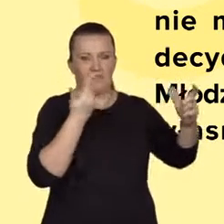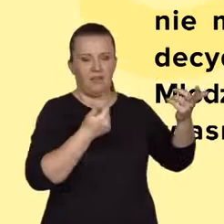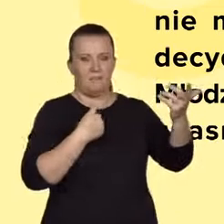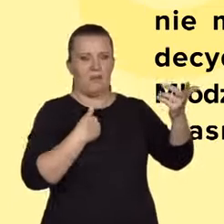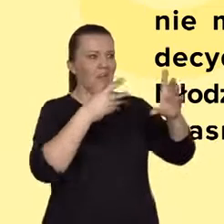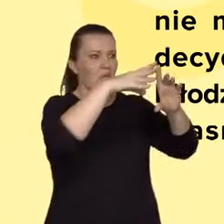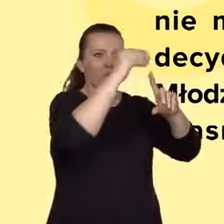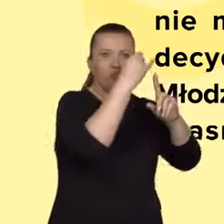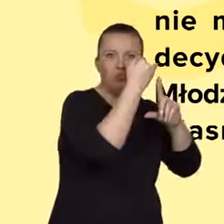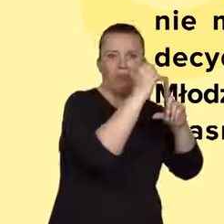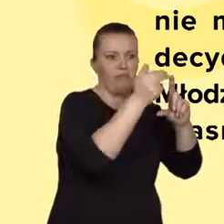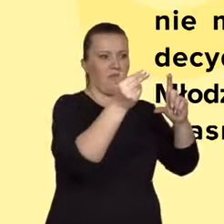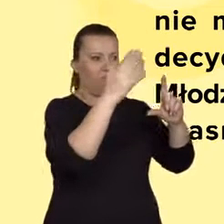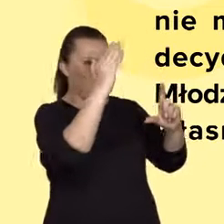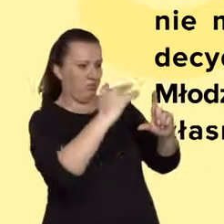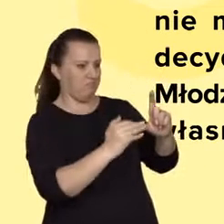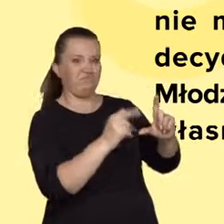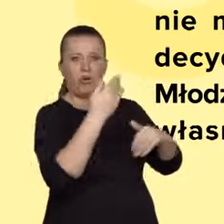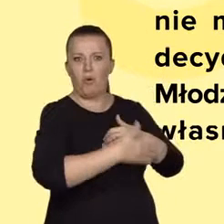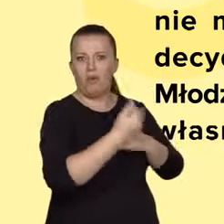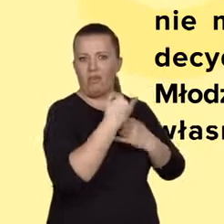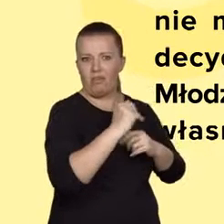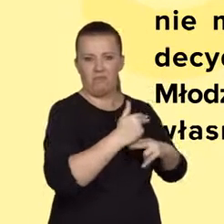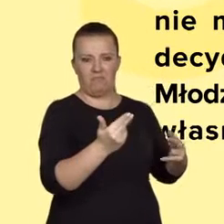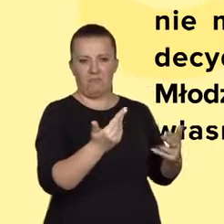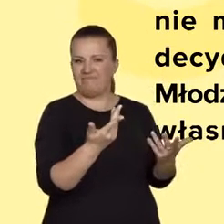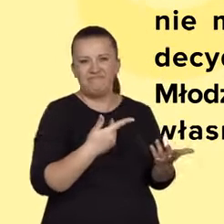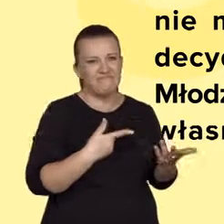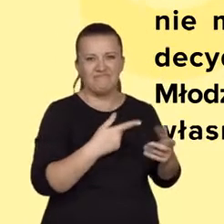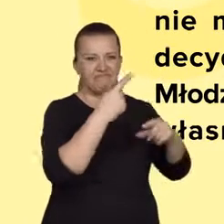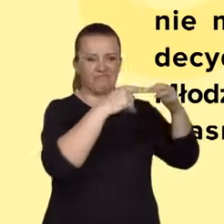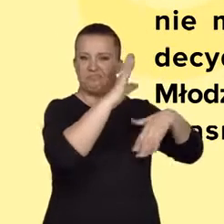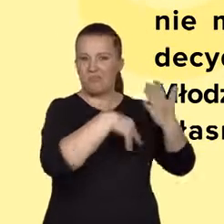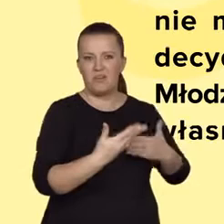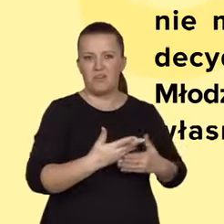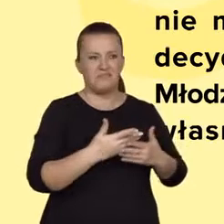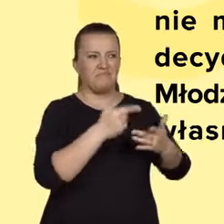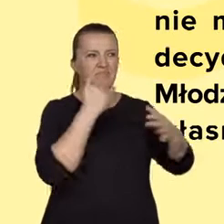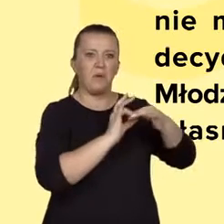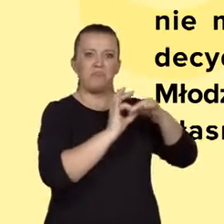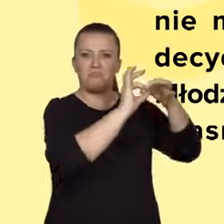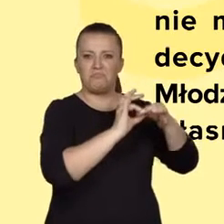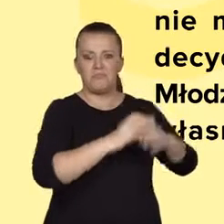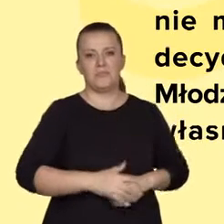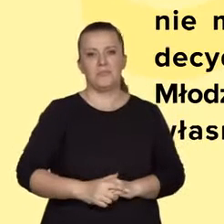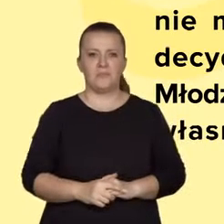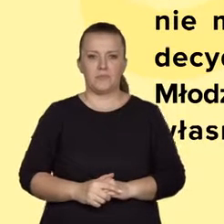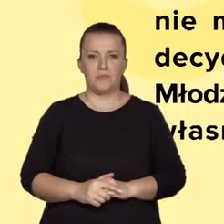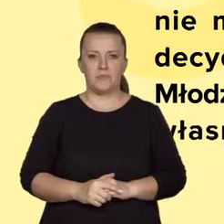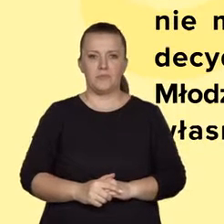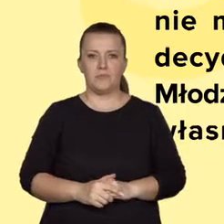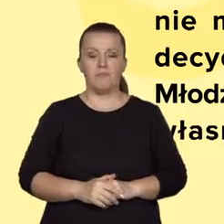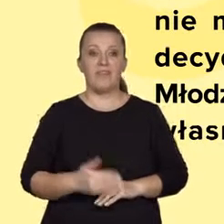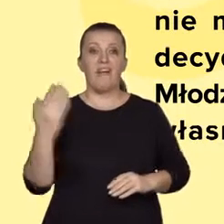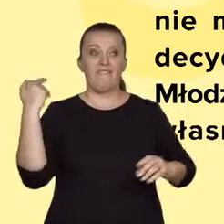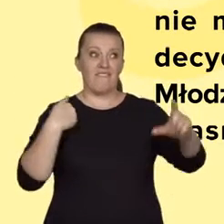bohateru tworu nie ma własnego zdania. Mamy tu zatem niespójność tematyczną. W tym akapicie nie pojawiają się nawiązania do wcześniejszych partii tekstu.